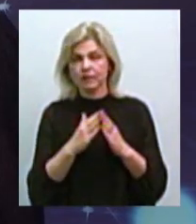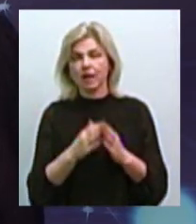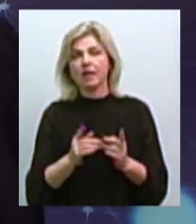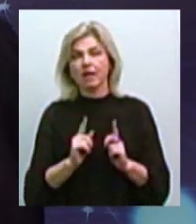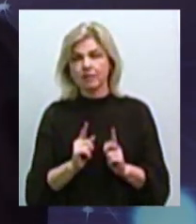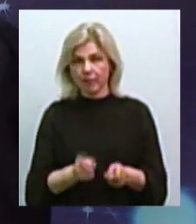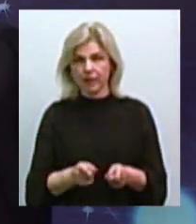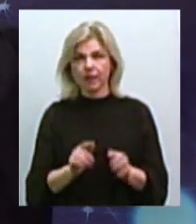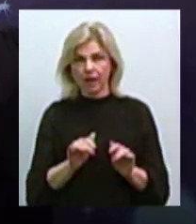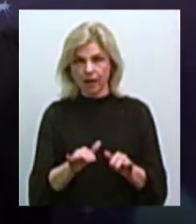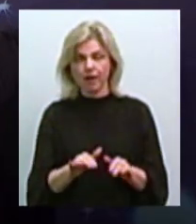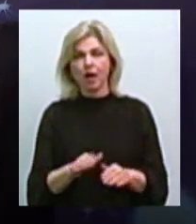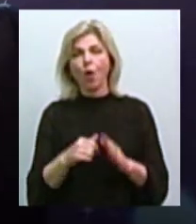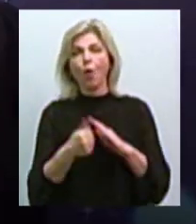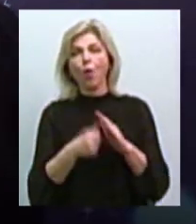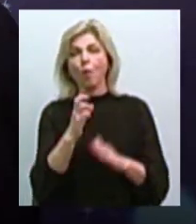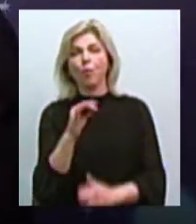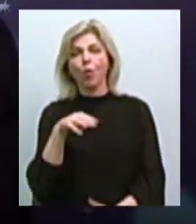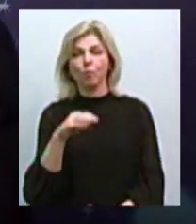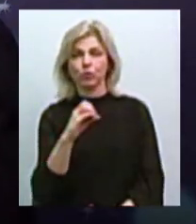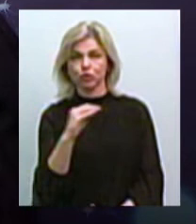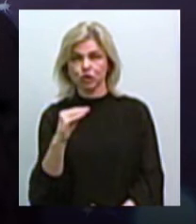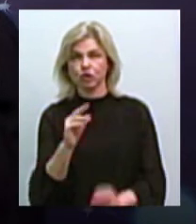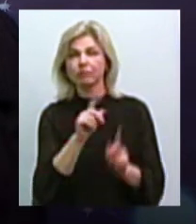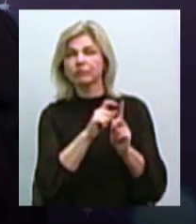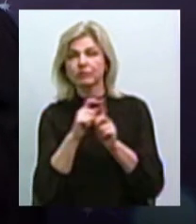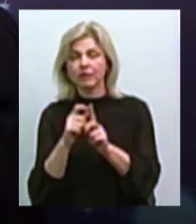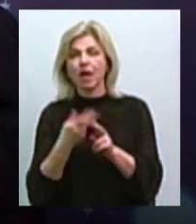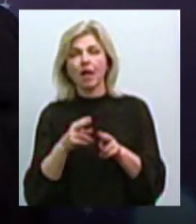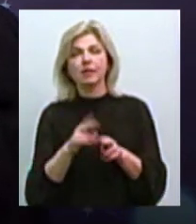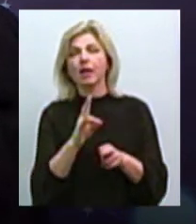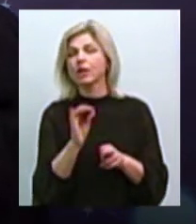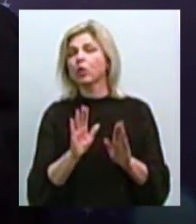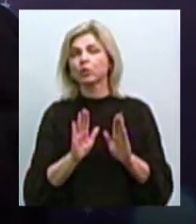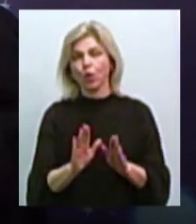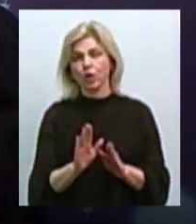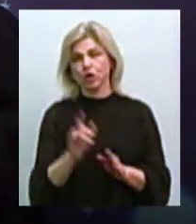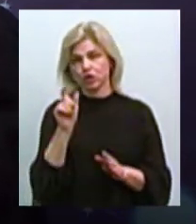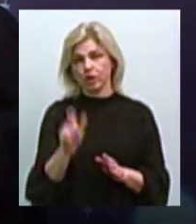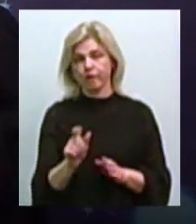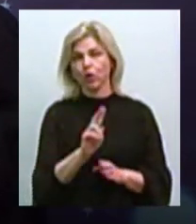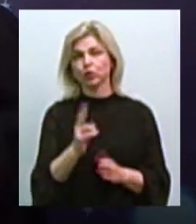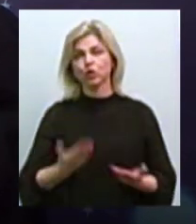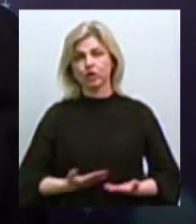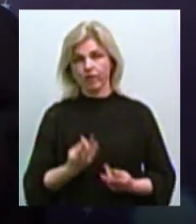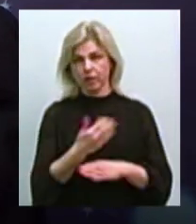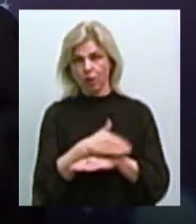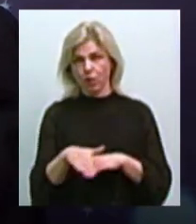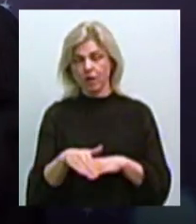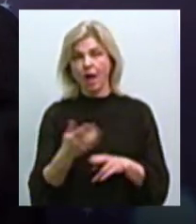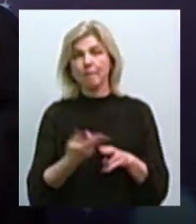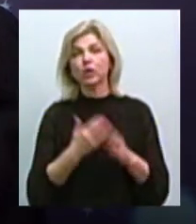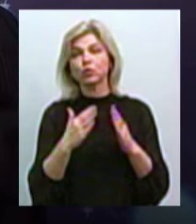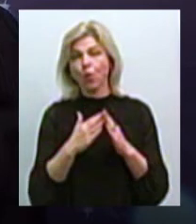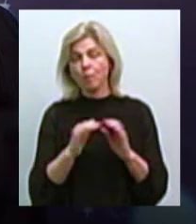бомж по аббревіатурі – це не тільки чоловік, який живе на вулиці. Бездомним може казатися абсолютно кожен.